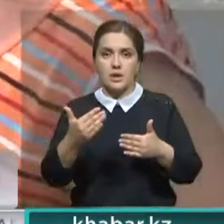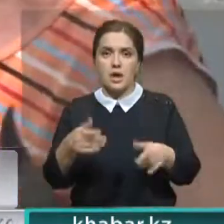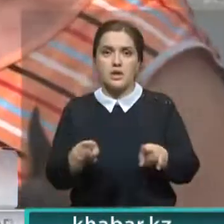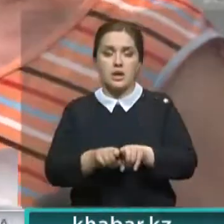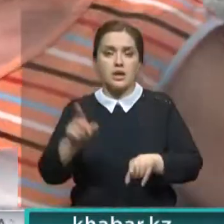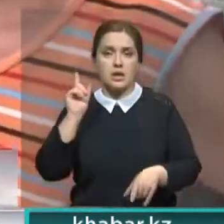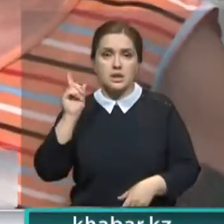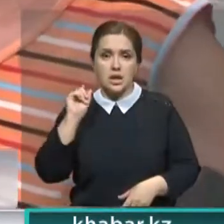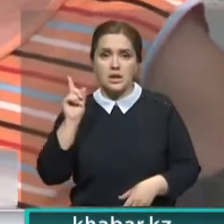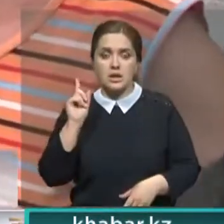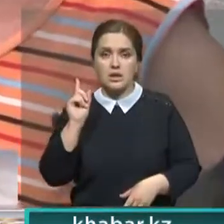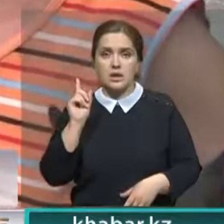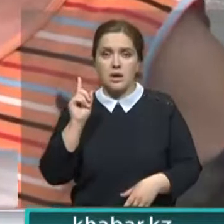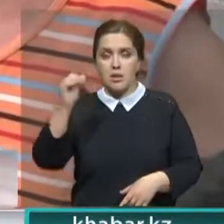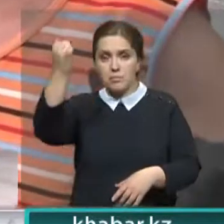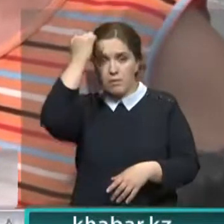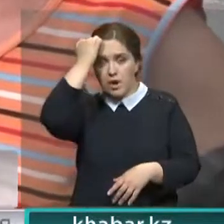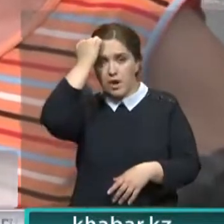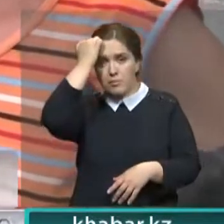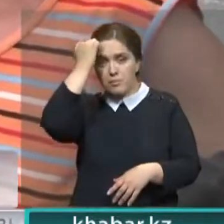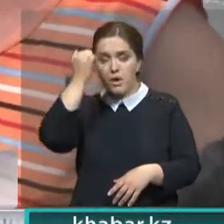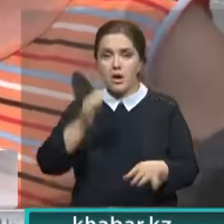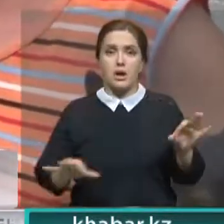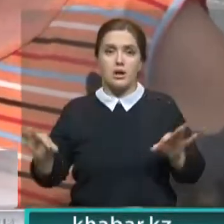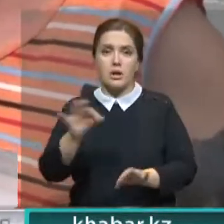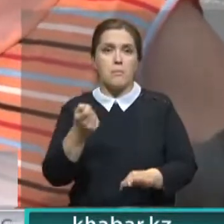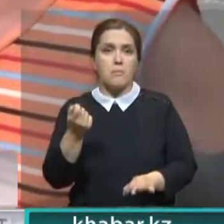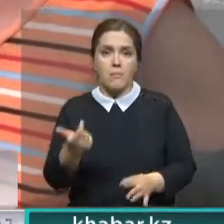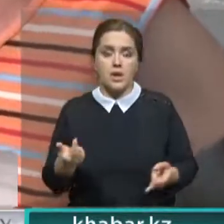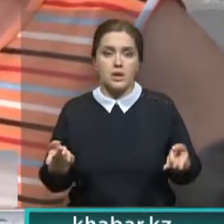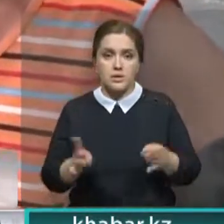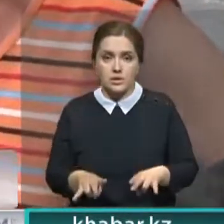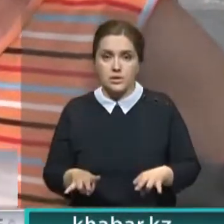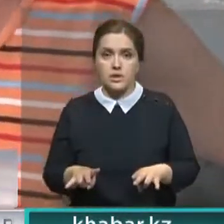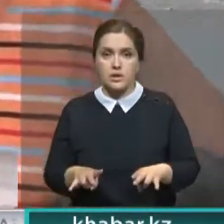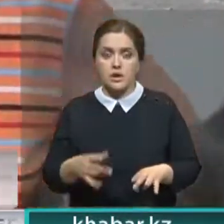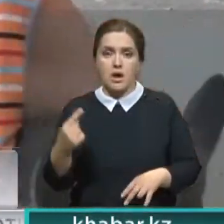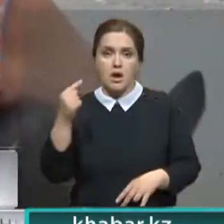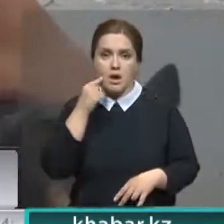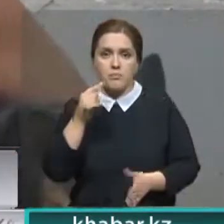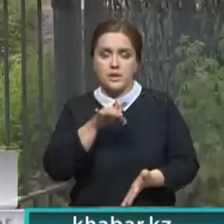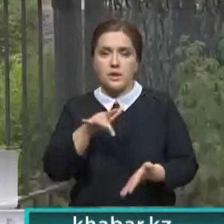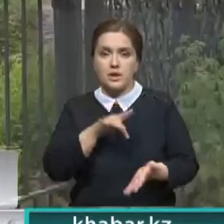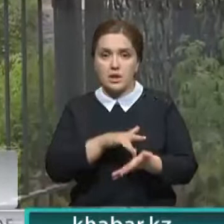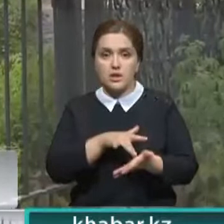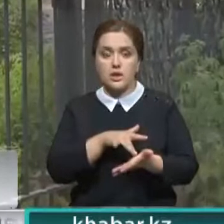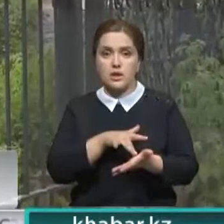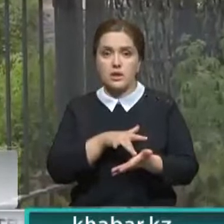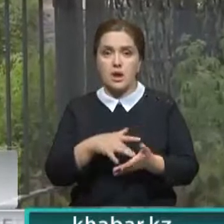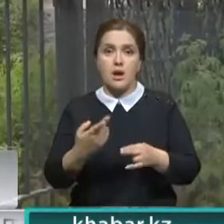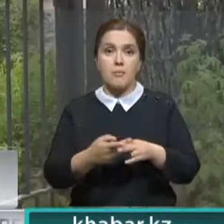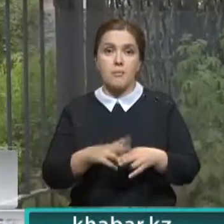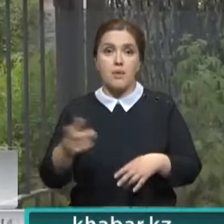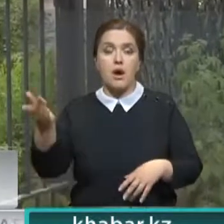старинных памятников архитектурных мало остается. И нам обидно горожанам. Купеческий